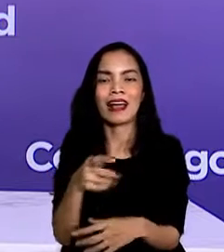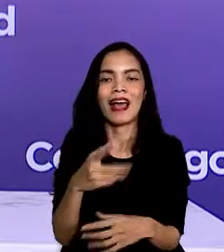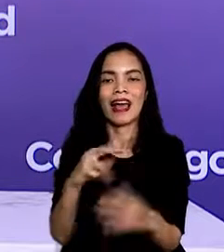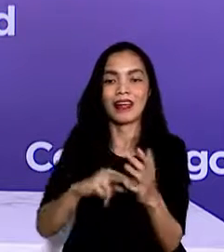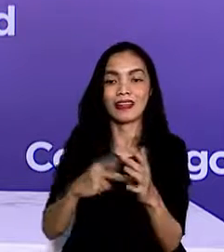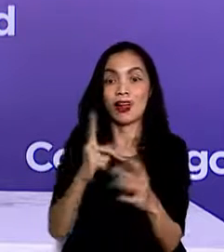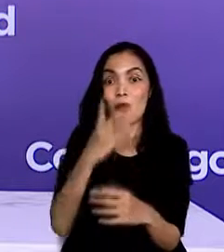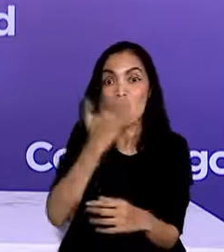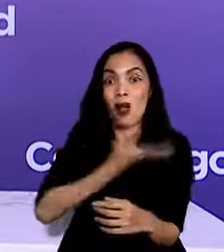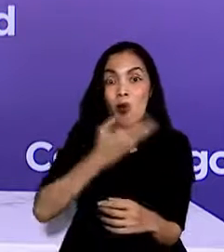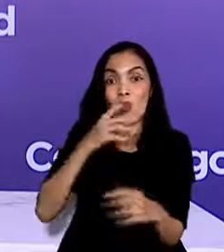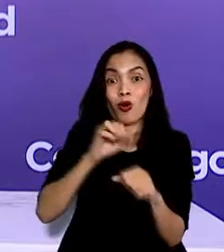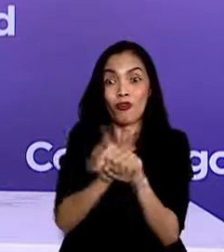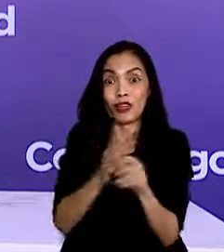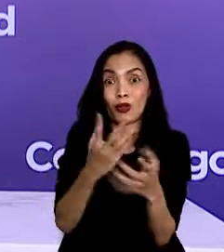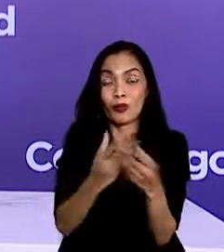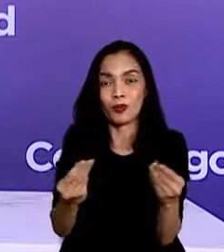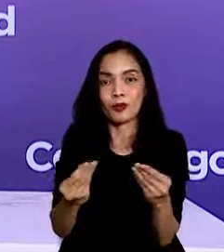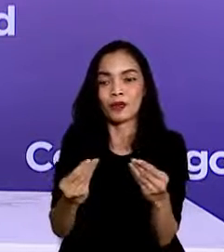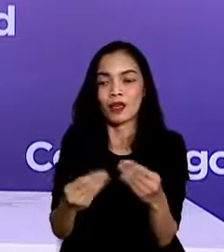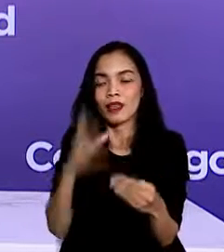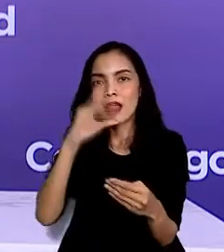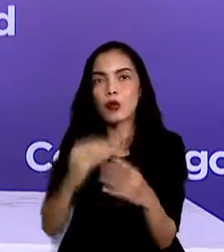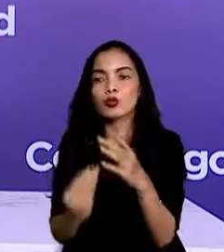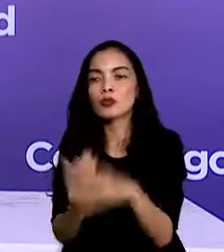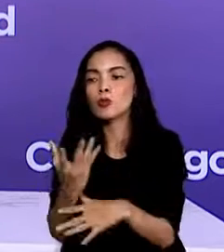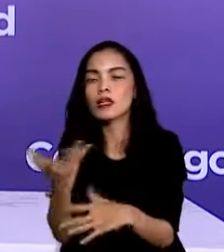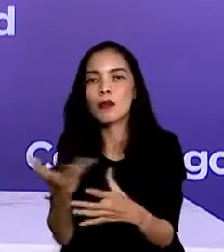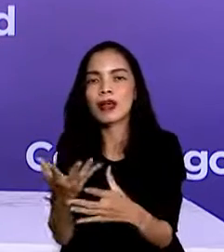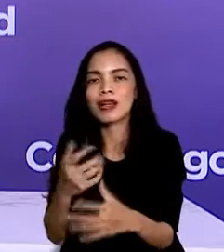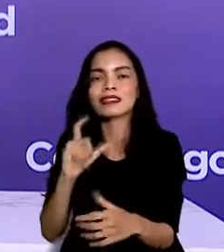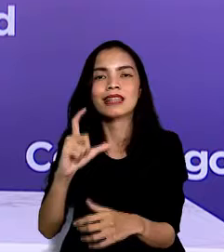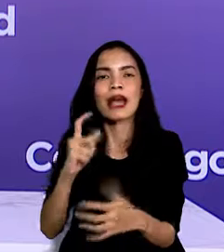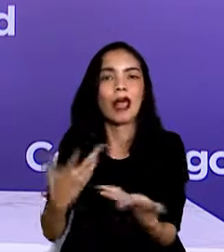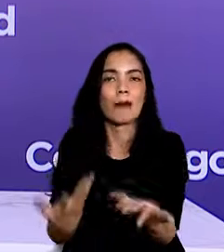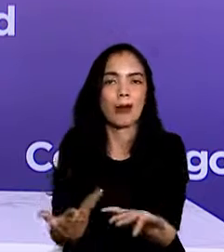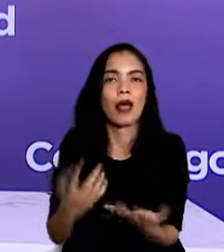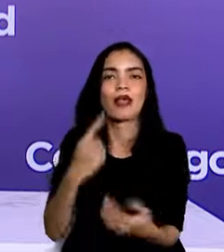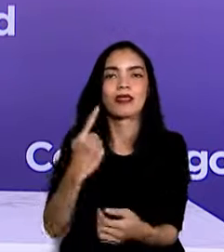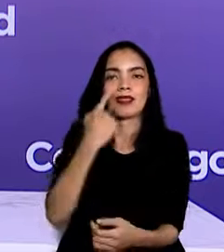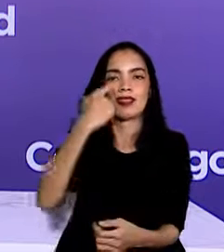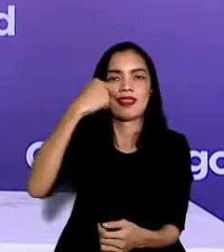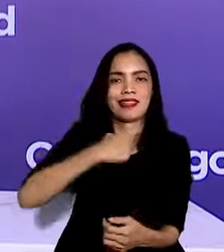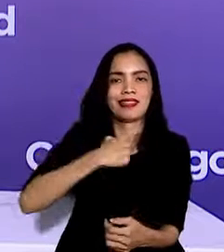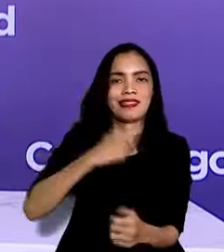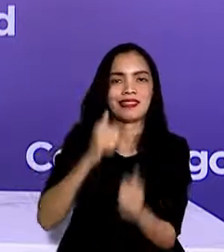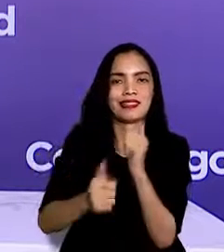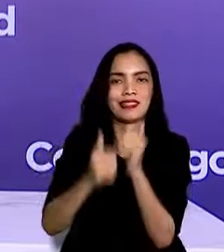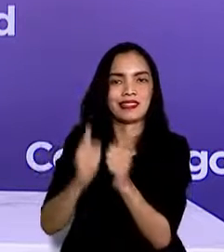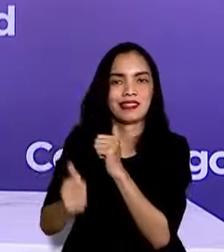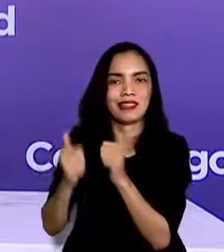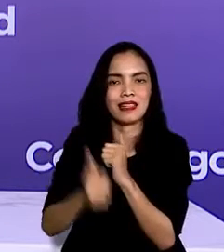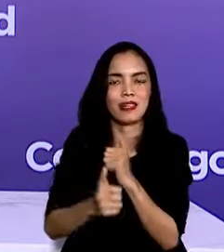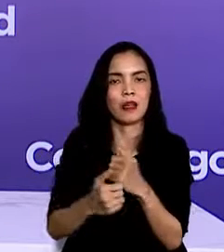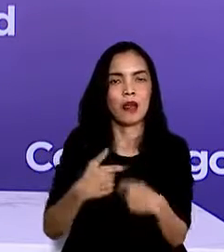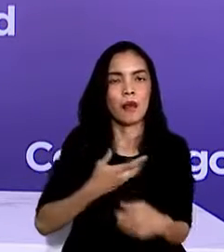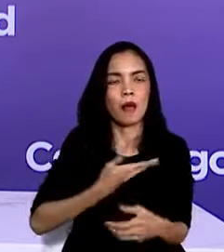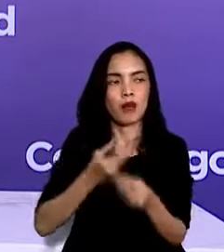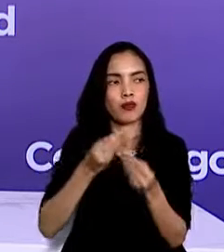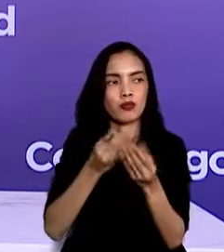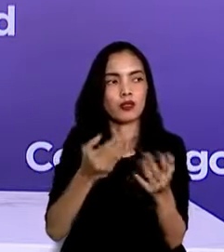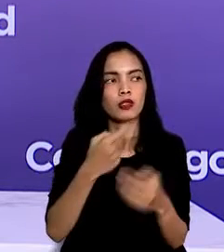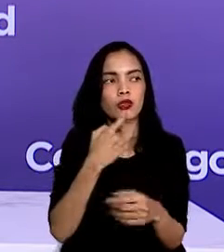testing sebagai penutup saya ingin menyampaikan informasi terkini terkait penanganan COVID-19